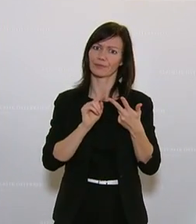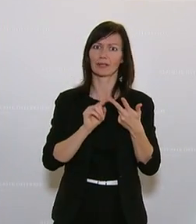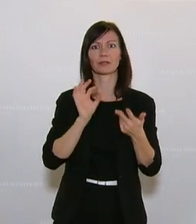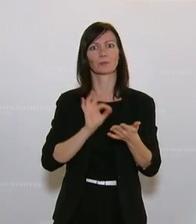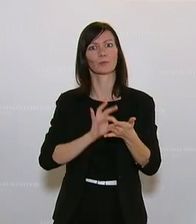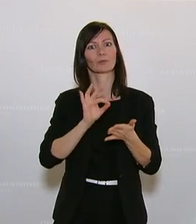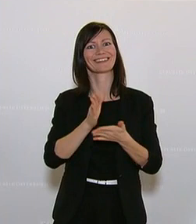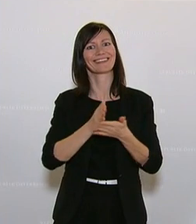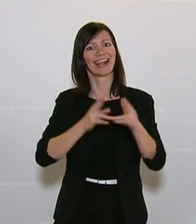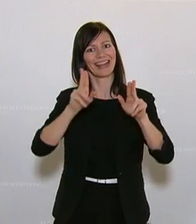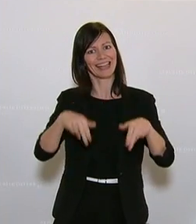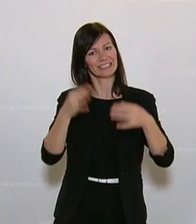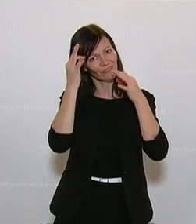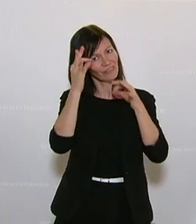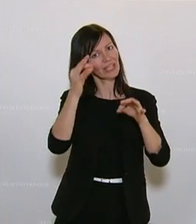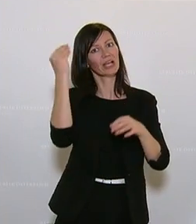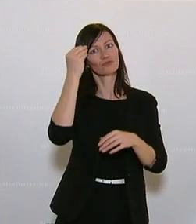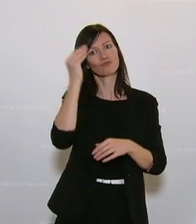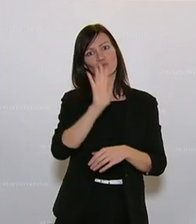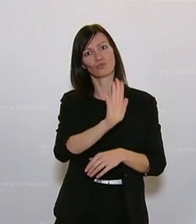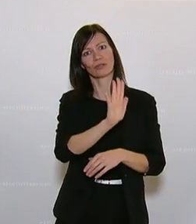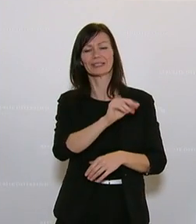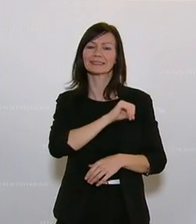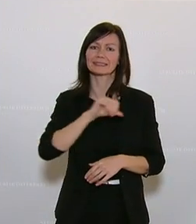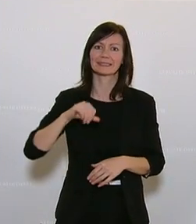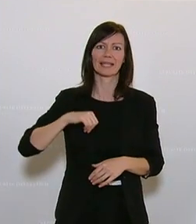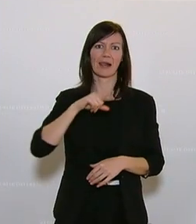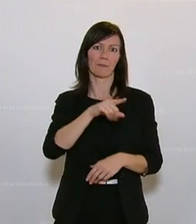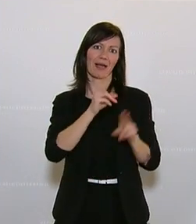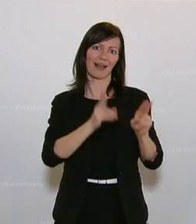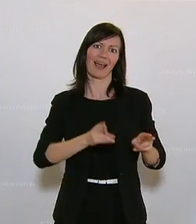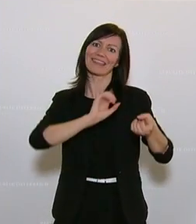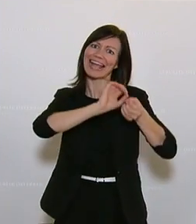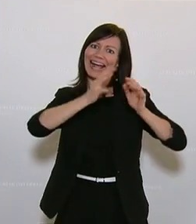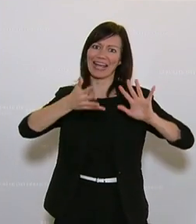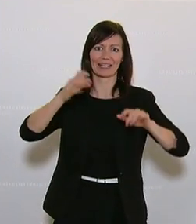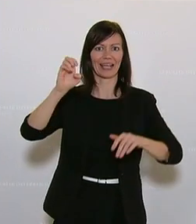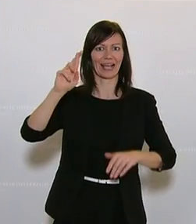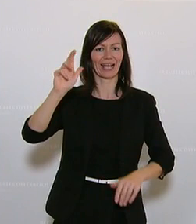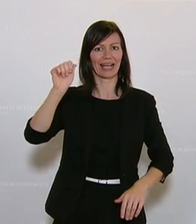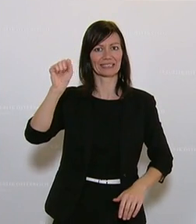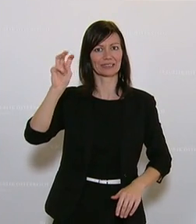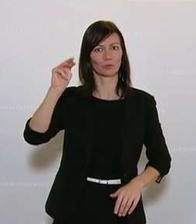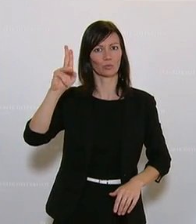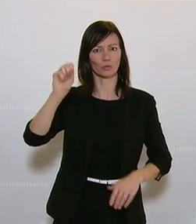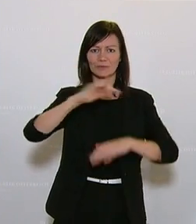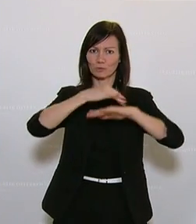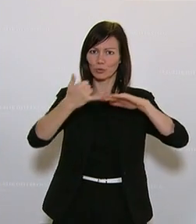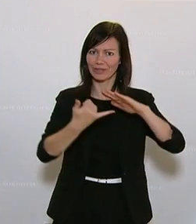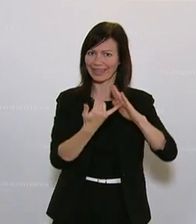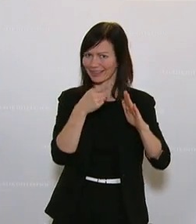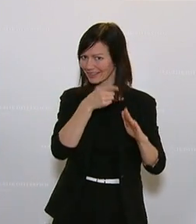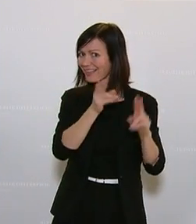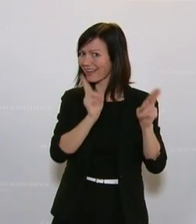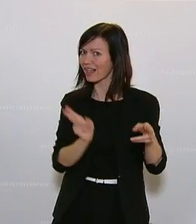Teilrechtsfähigkeit der Schulen, damit sie selbst an Erasmus-Programmen teilnehmen müssen. Das ist eine Vorgabe